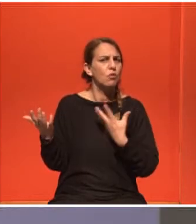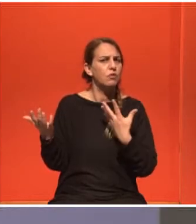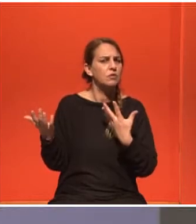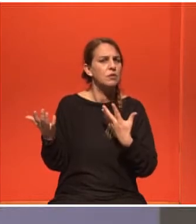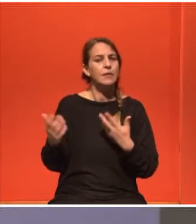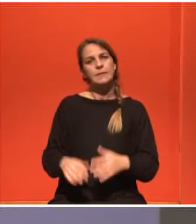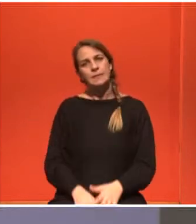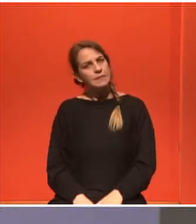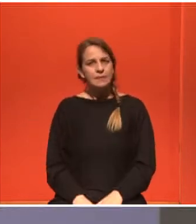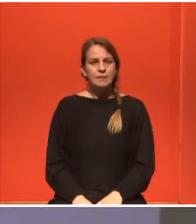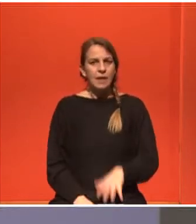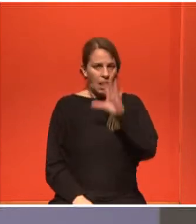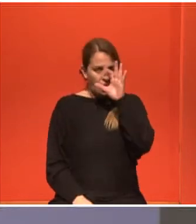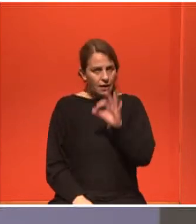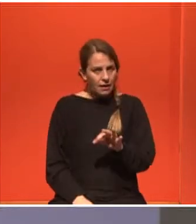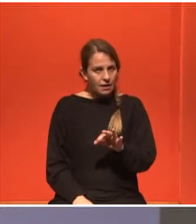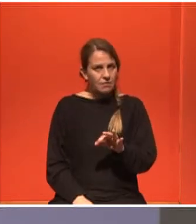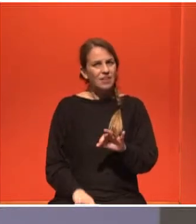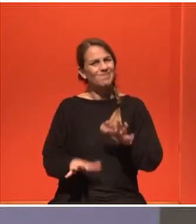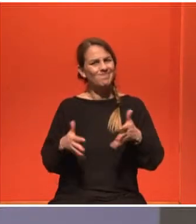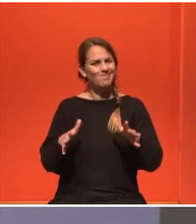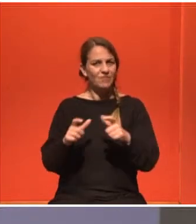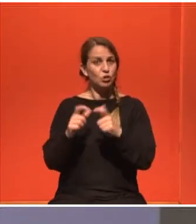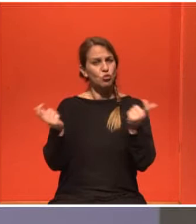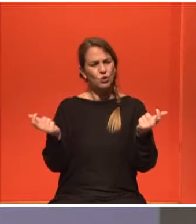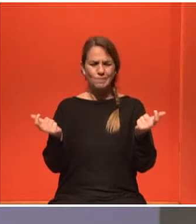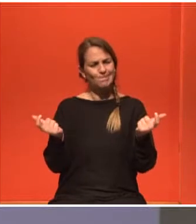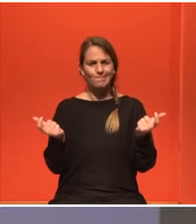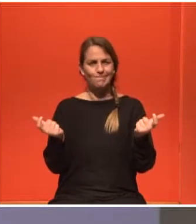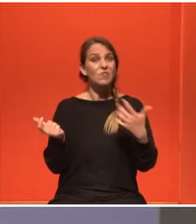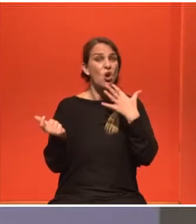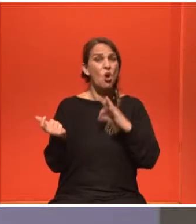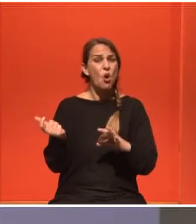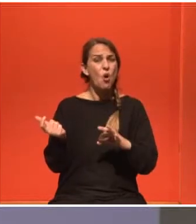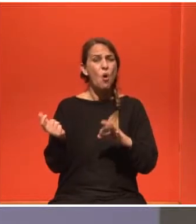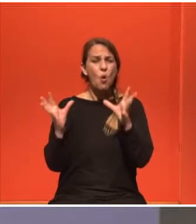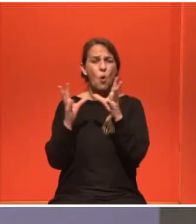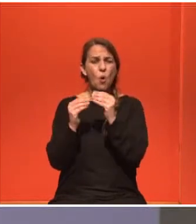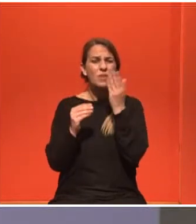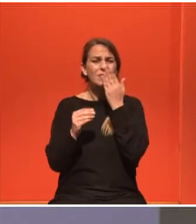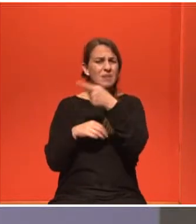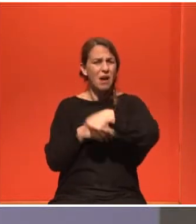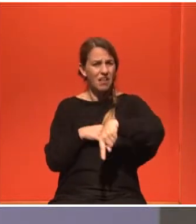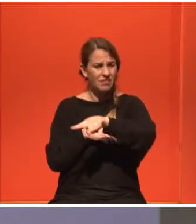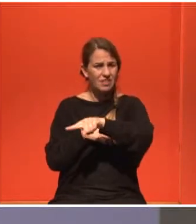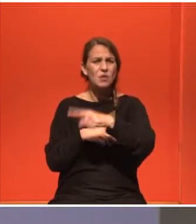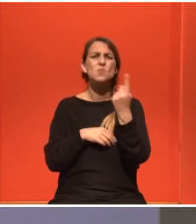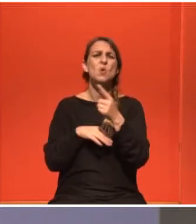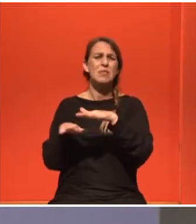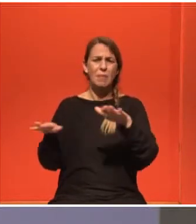γραμμές η αλήθεια δεν ήταν και πάρα πολύ καλά τα πράγματα γιατί τα παιδιά λένε πράγματα